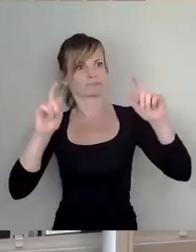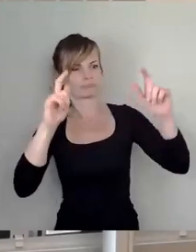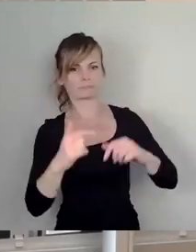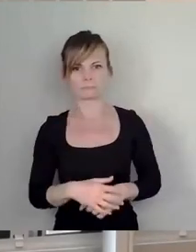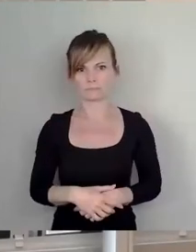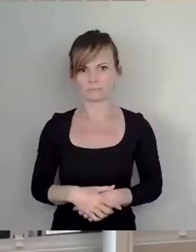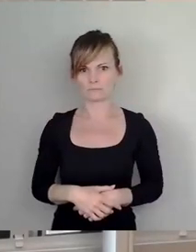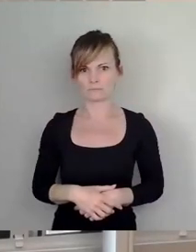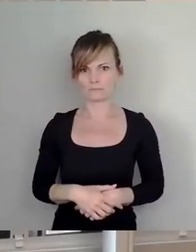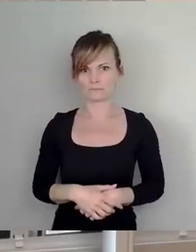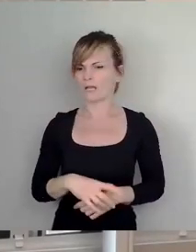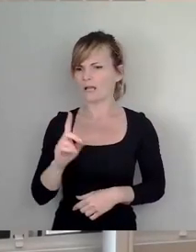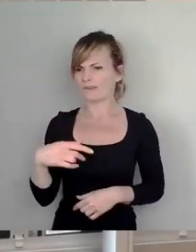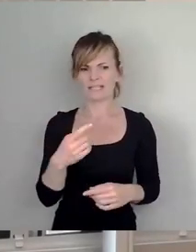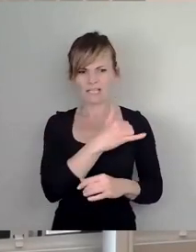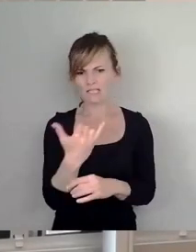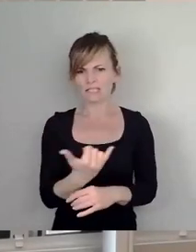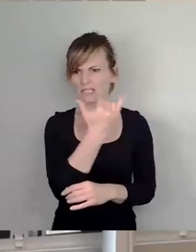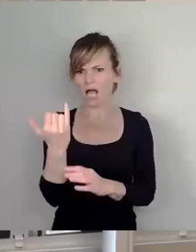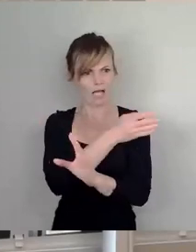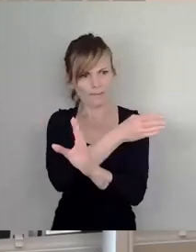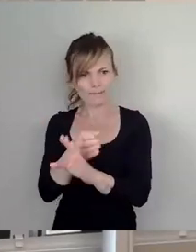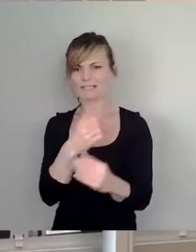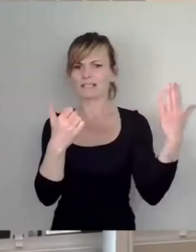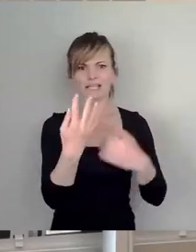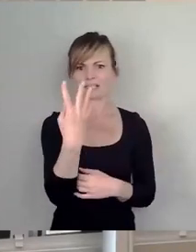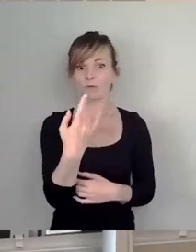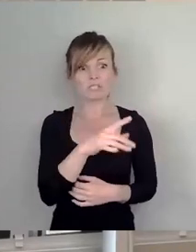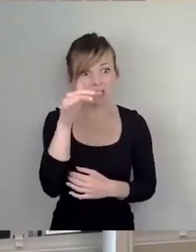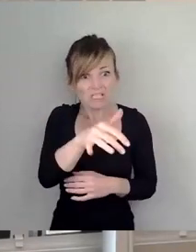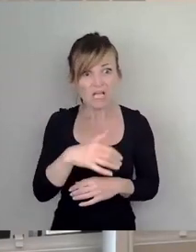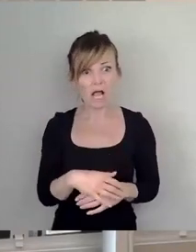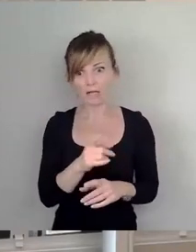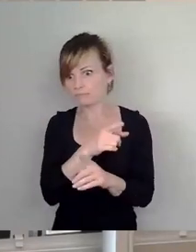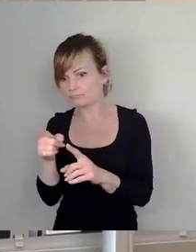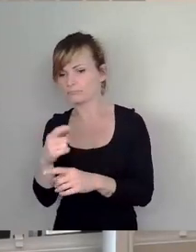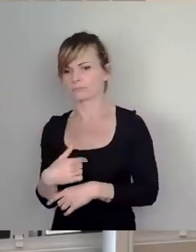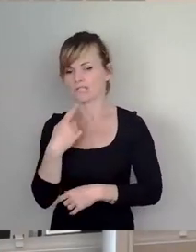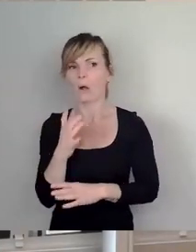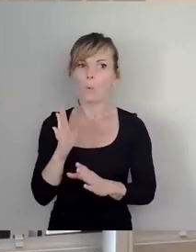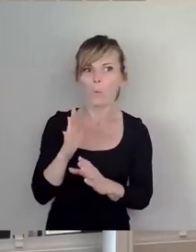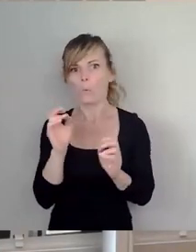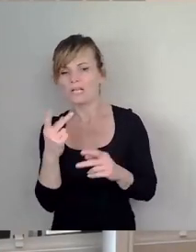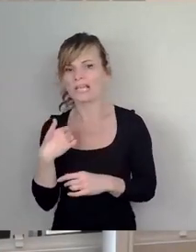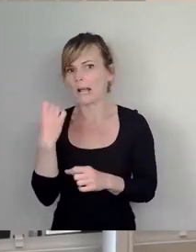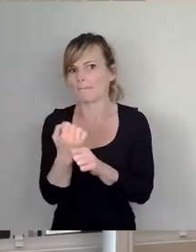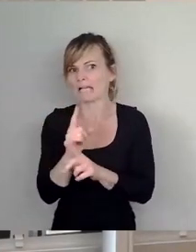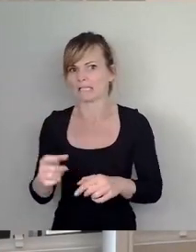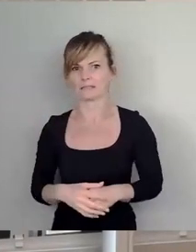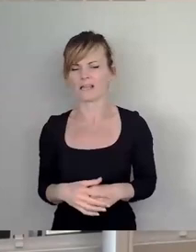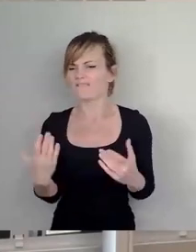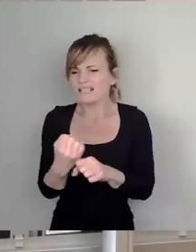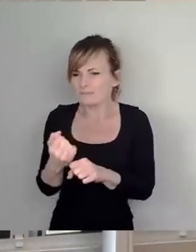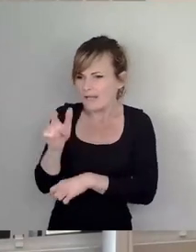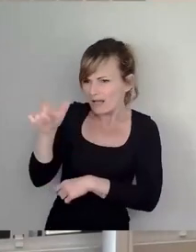46 nicht da wären? Wir wüssten nichts davon. Dann würden wir jetzt sagen, nee, machen wir nicht. Was machen wir denn mit Personen, die